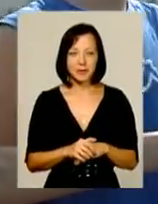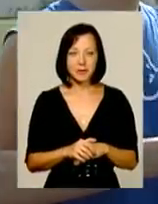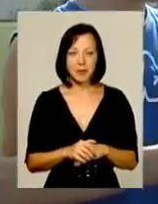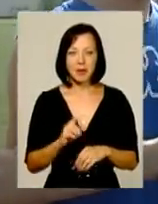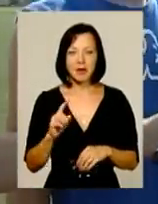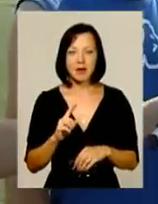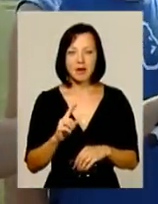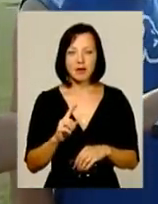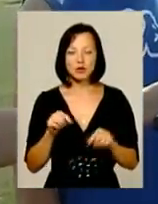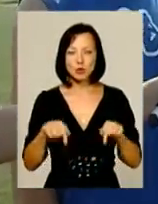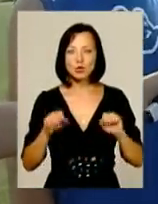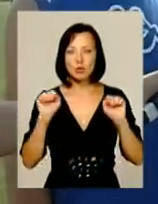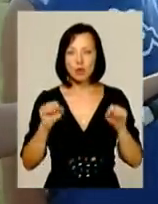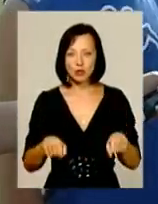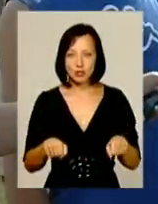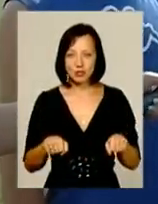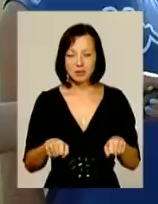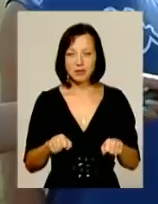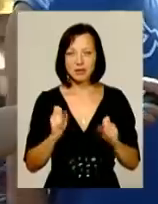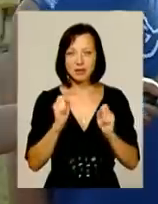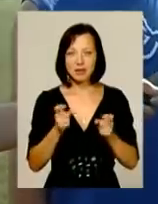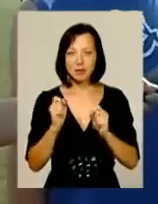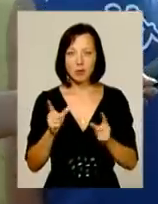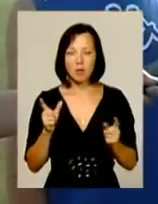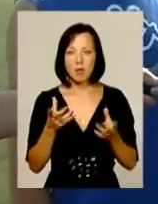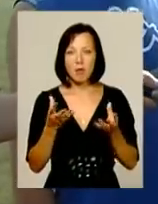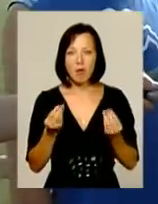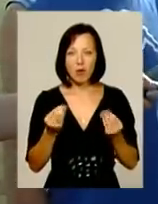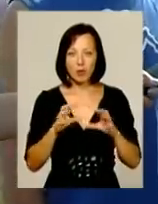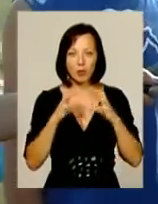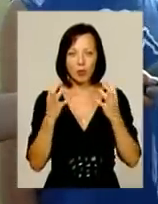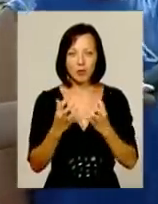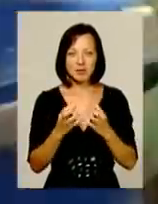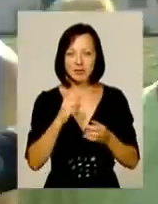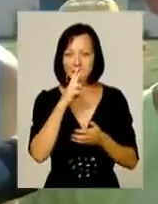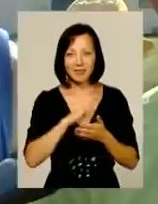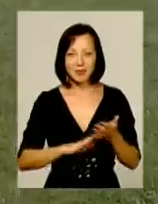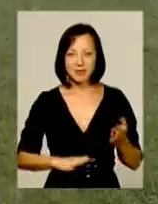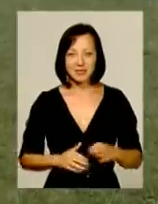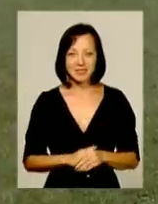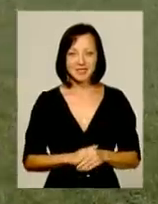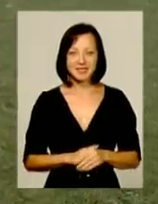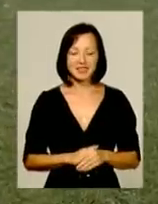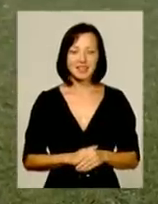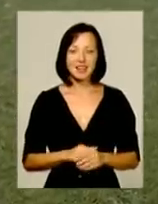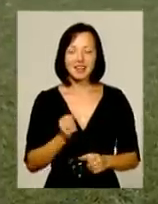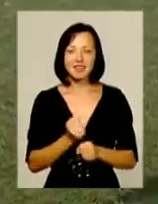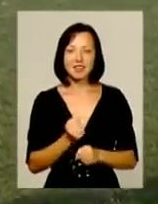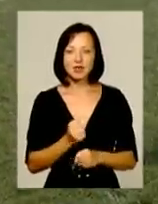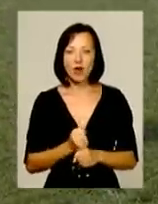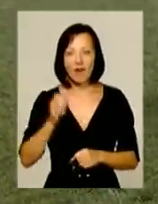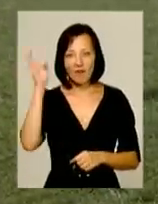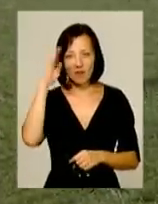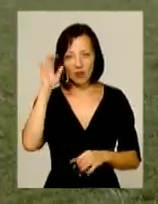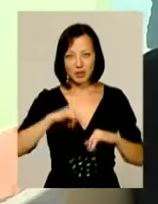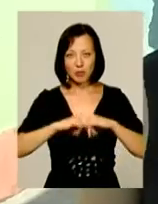Тут можна кидати мокрими кульками і все, не вибачатись. Влаштовують водяний бум вже